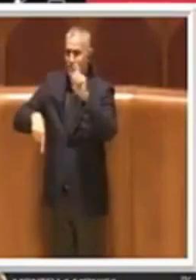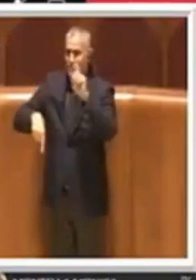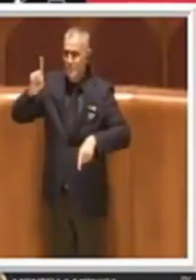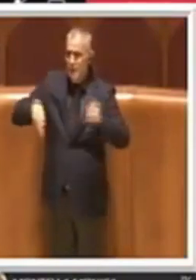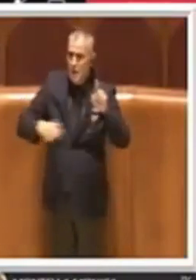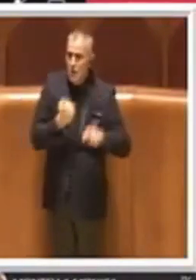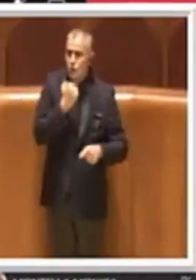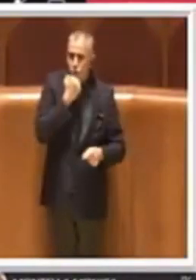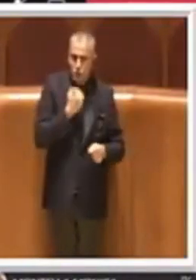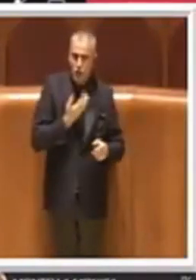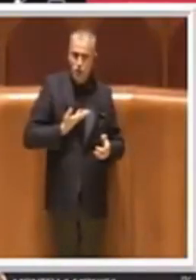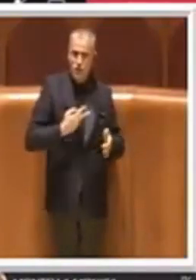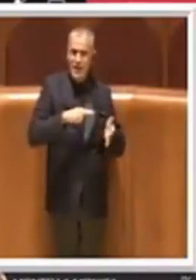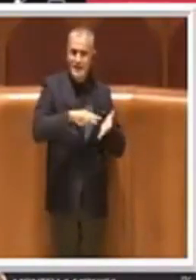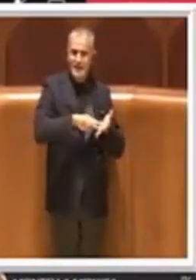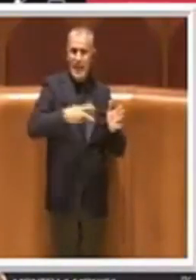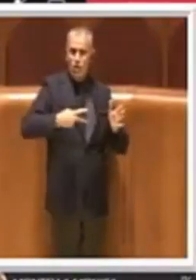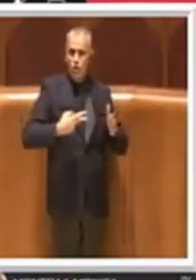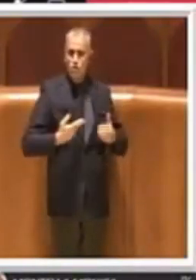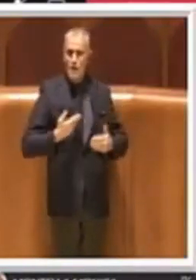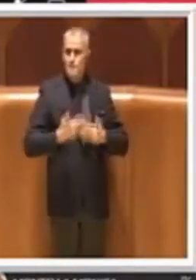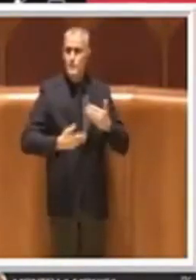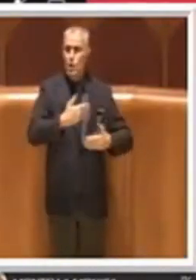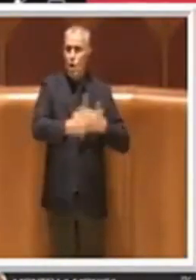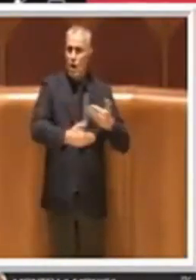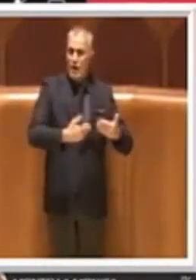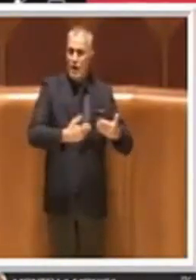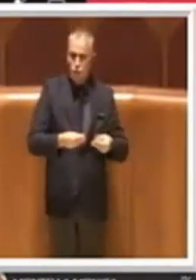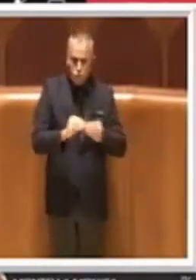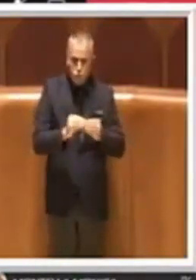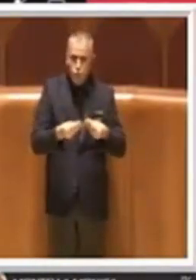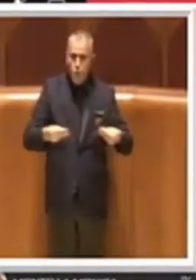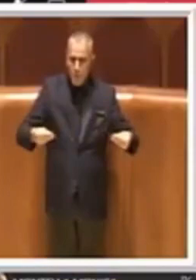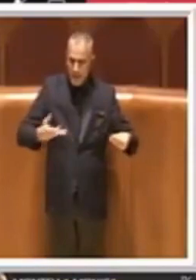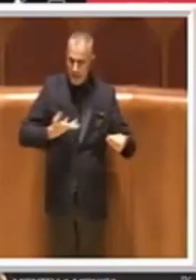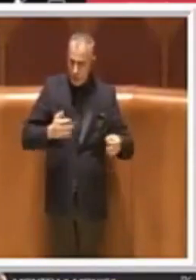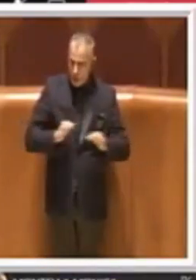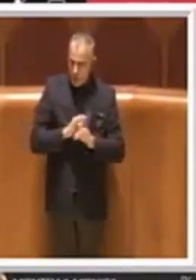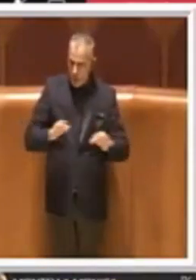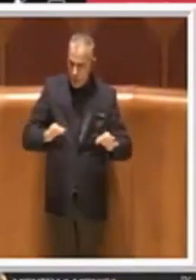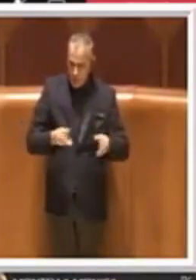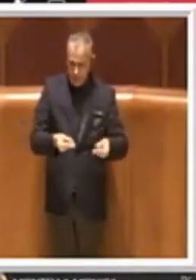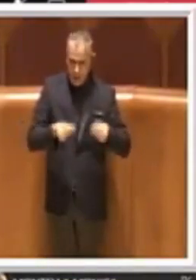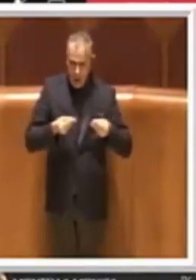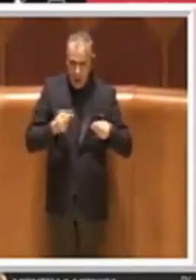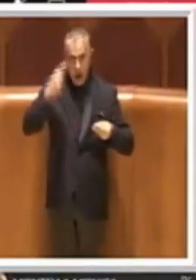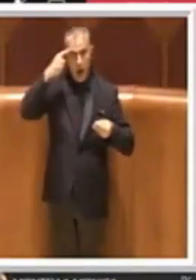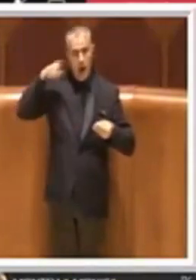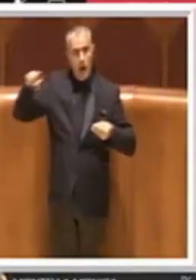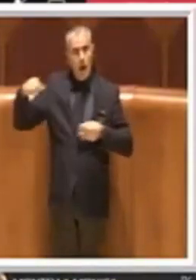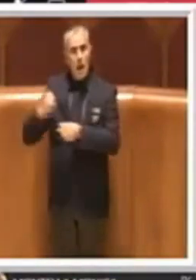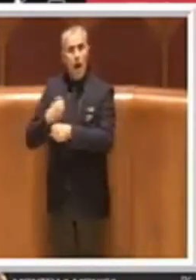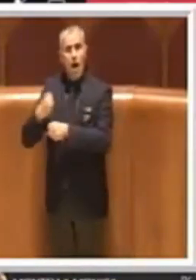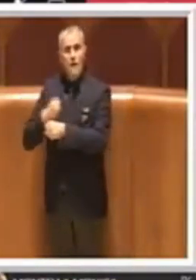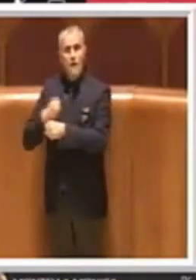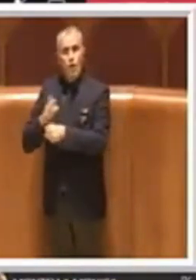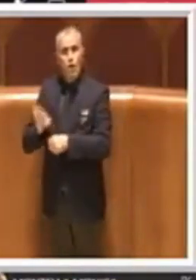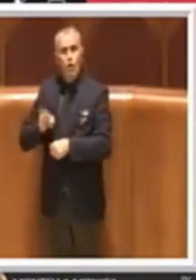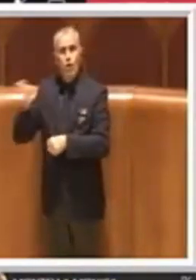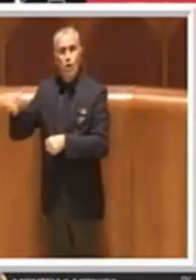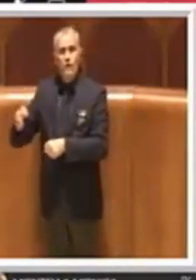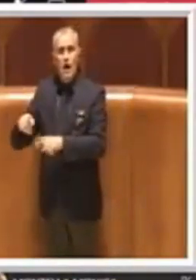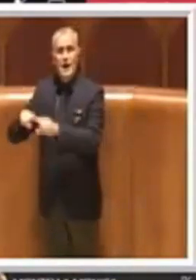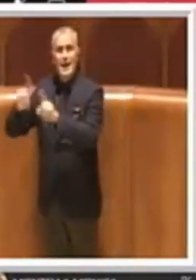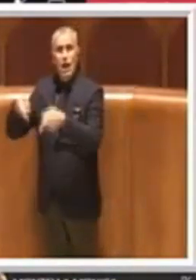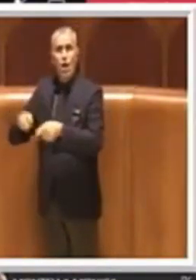la nostra capacità ci mette a disposizione. Questo cosa sinceramente non la capisco e questo è il motivo per